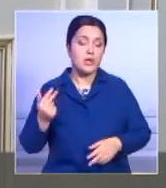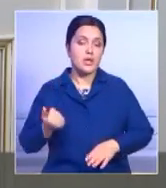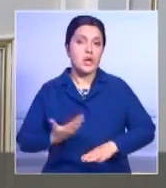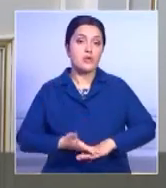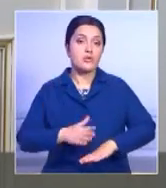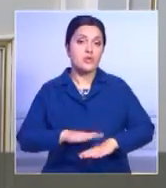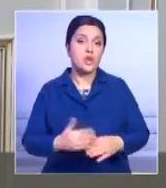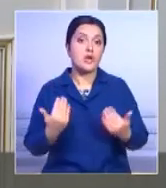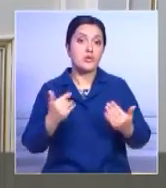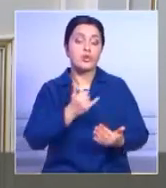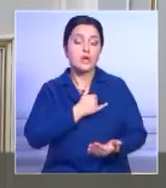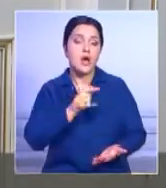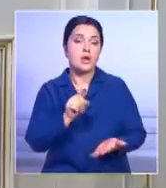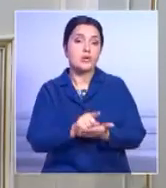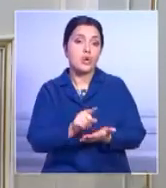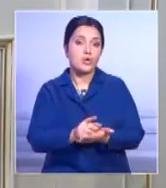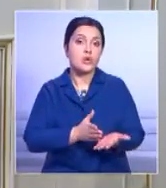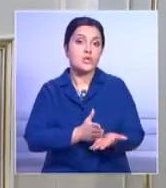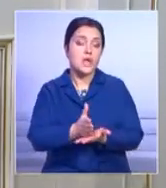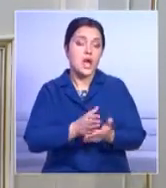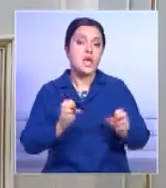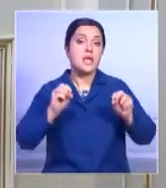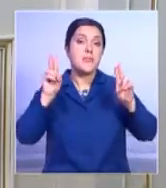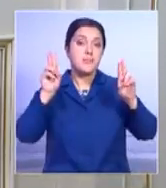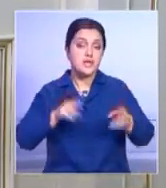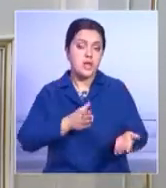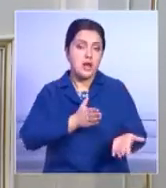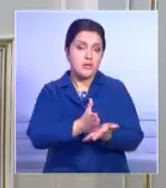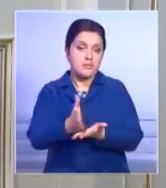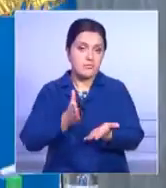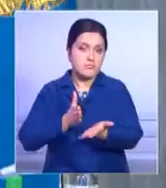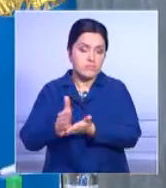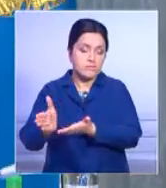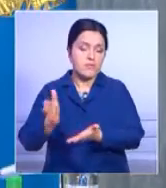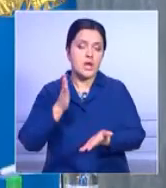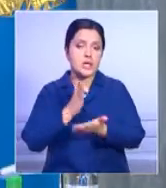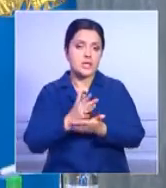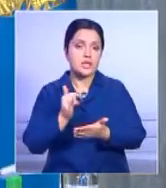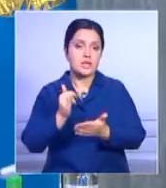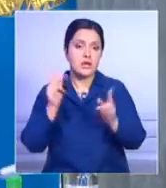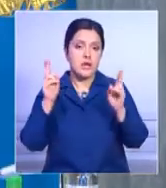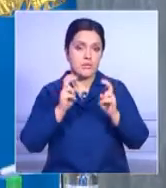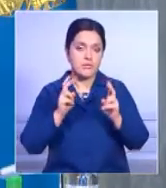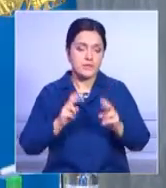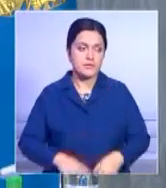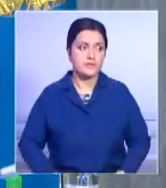у нас налоговые службы специально контрольно заходили как граждане и отрабатывали со всеми.